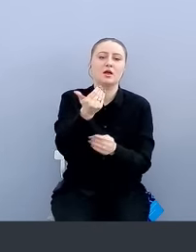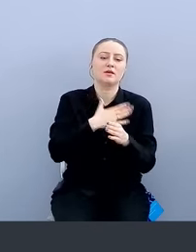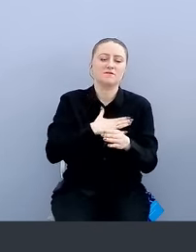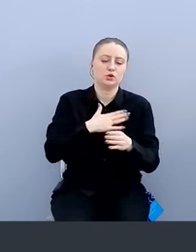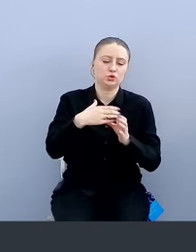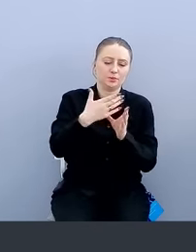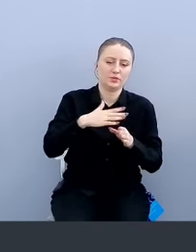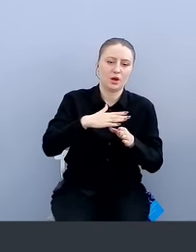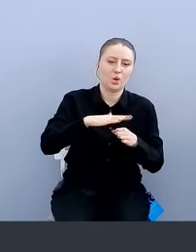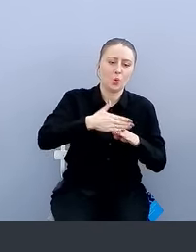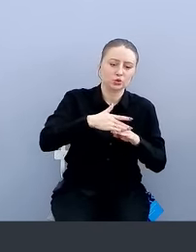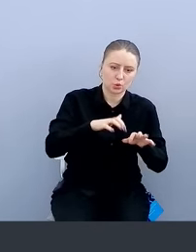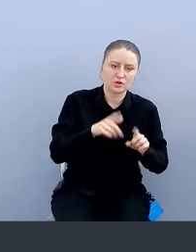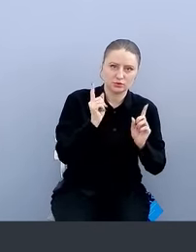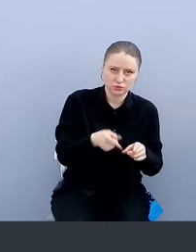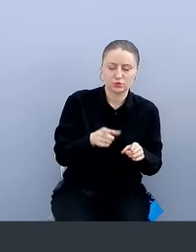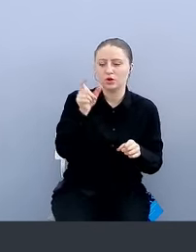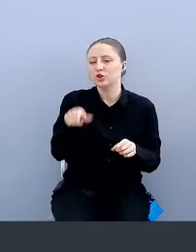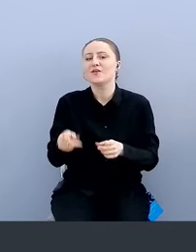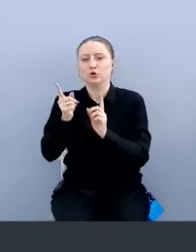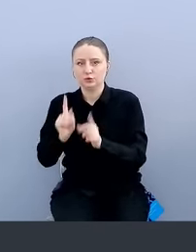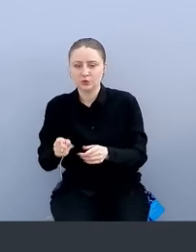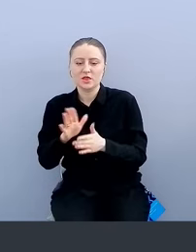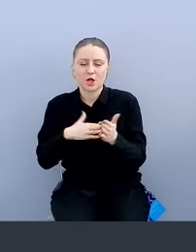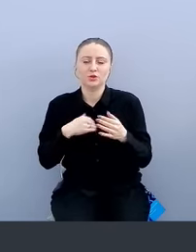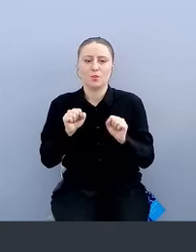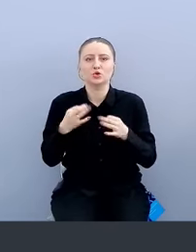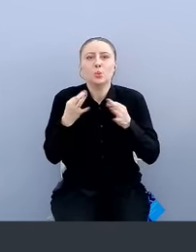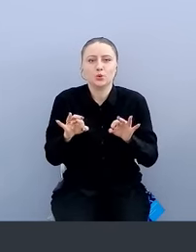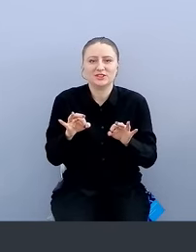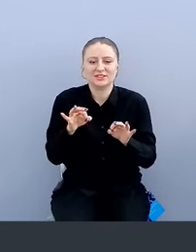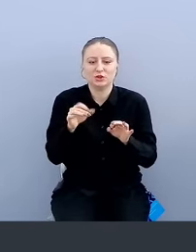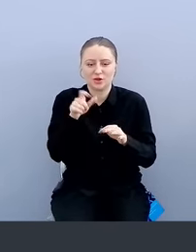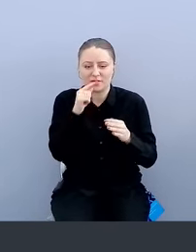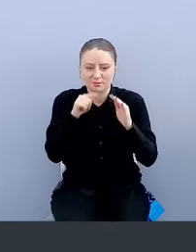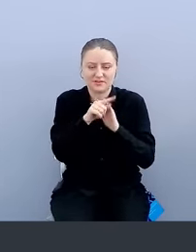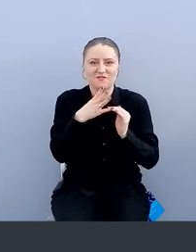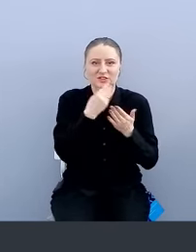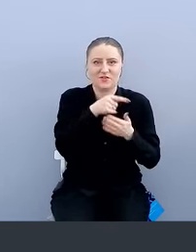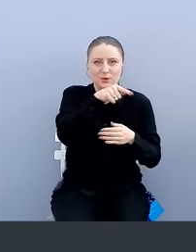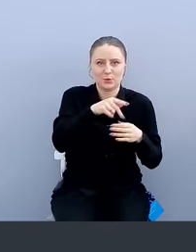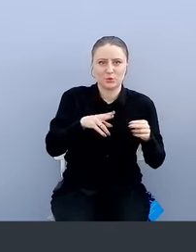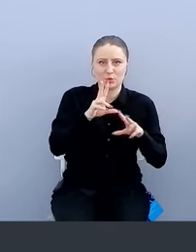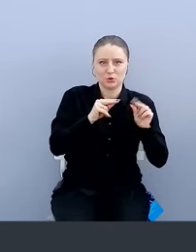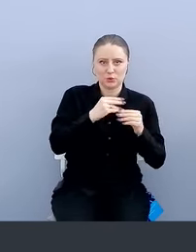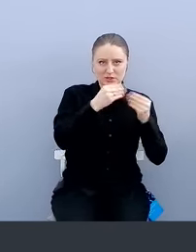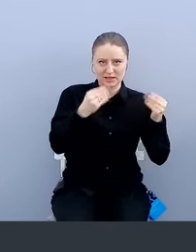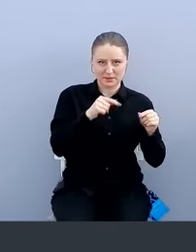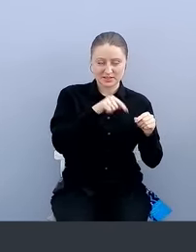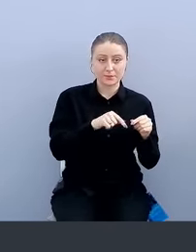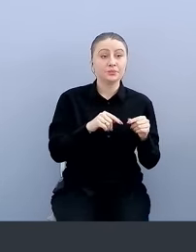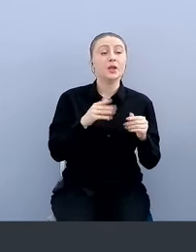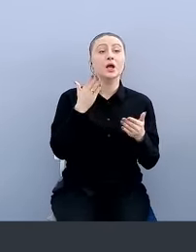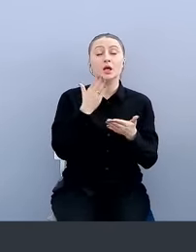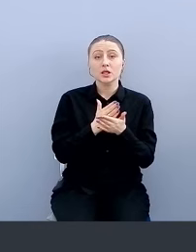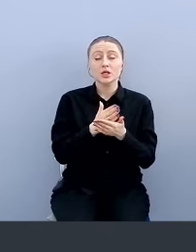что пользователь вот такой-то, мы пускаем в админку человека. В случае того, что что-то пошло не